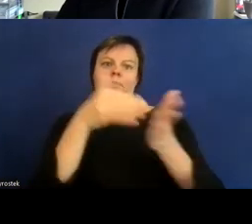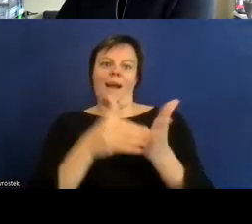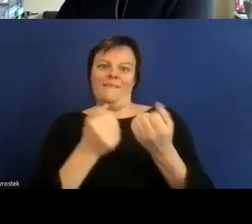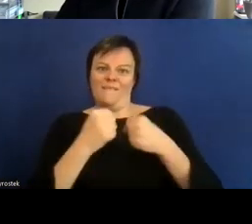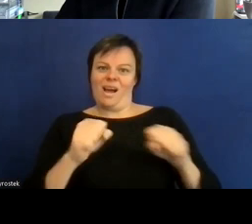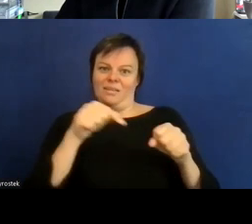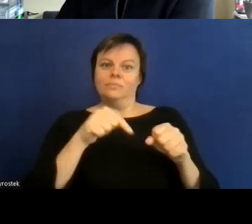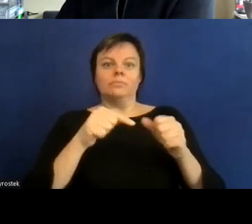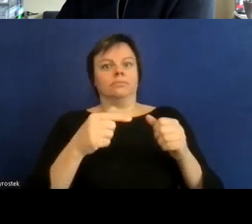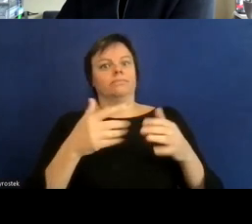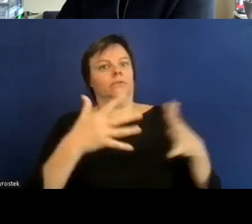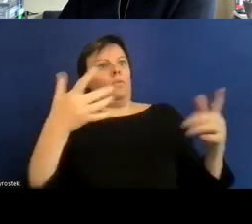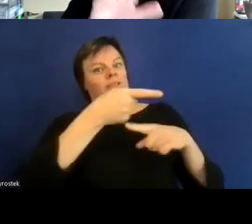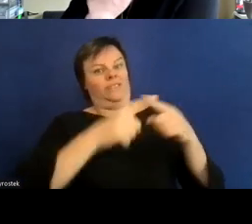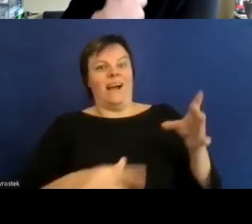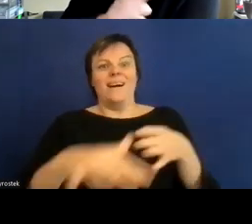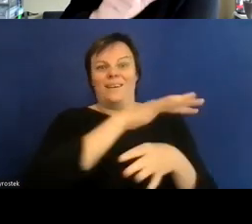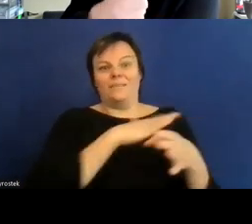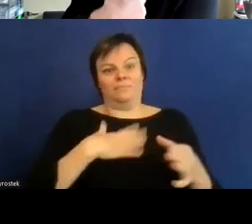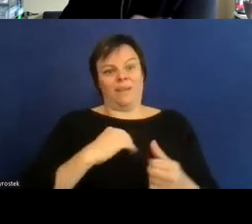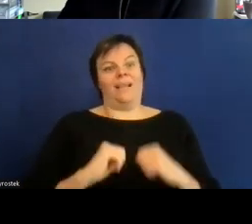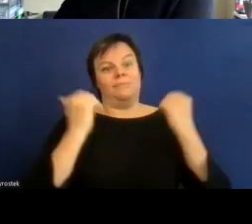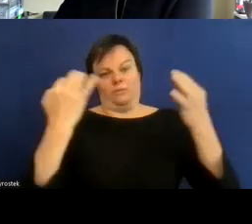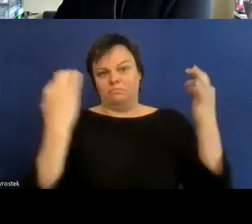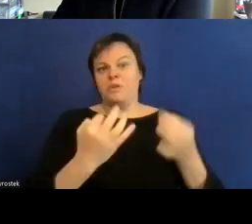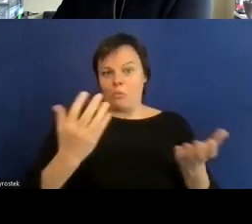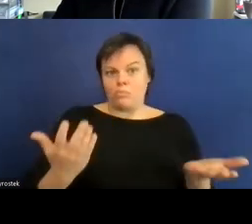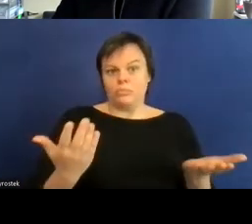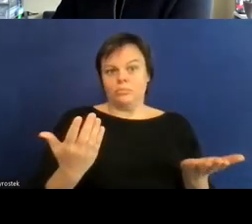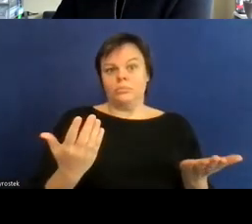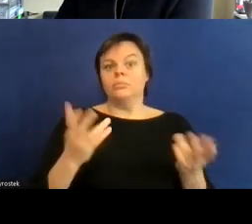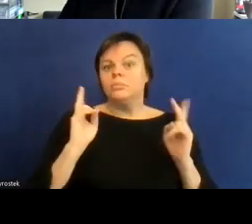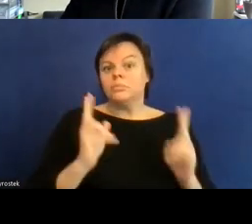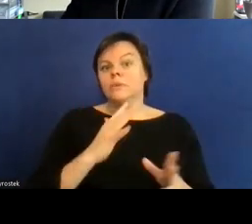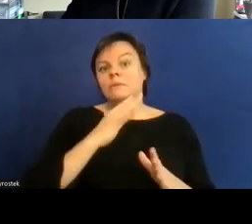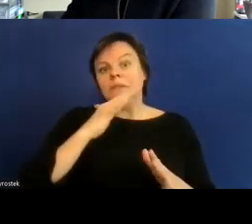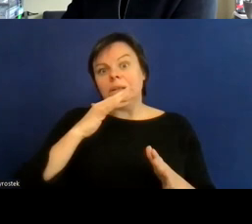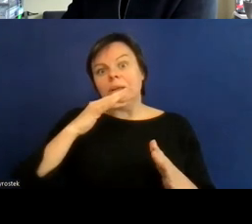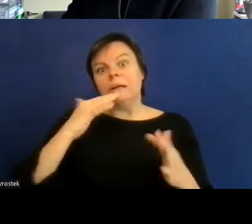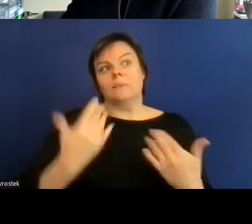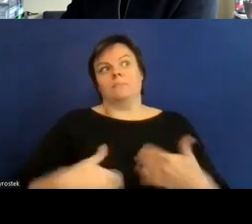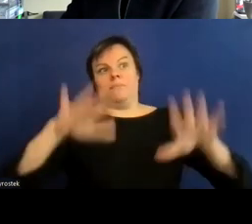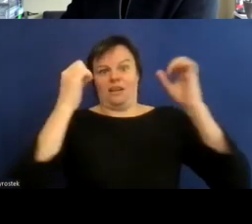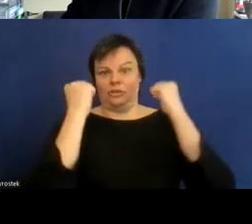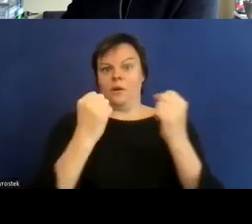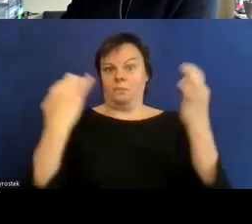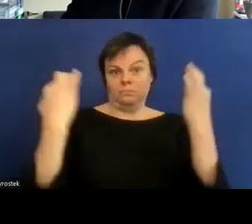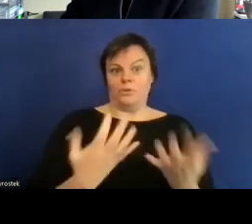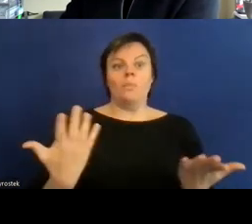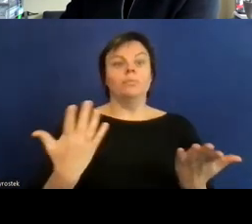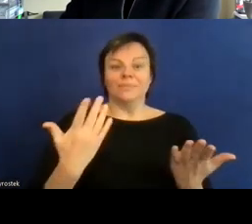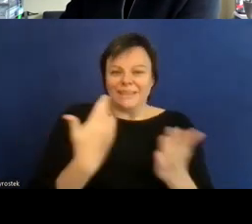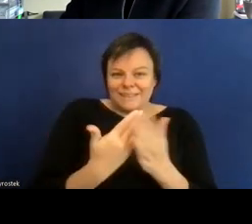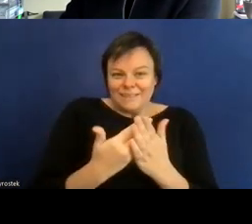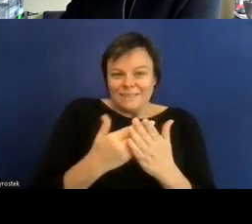auch vom Gesetzgeber gefordert wird und auch hier die tatsächlich die Nachschärfung ganz stark stattfinden und also immer